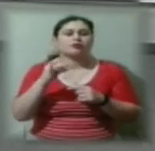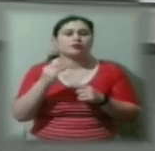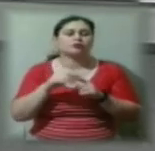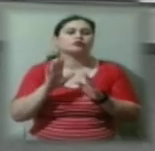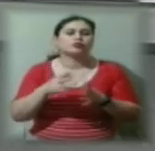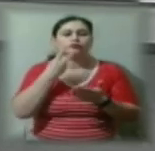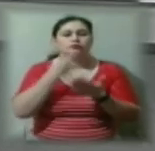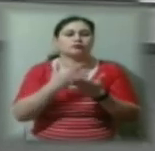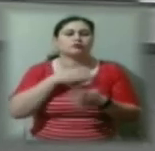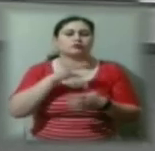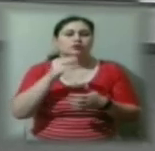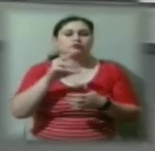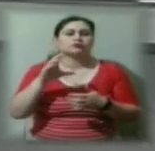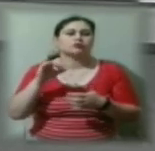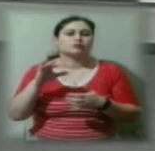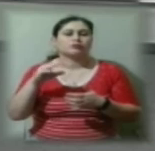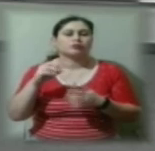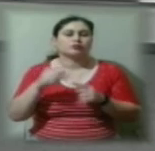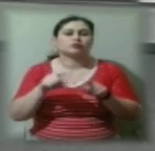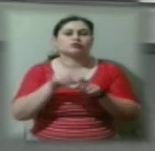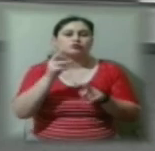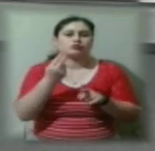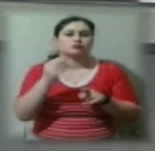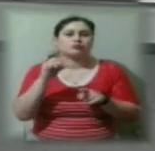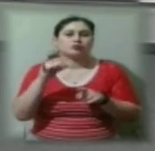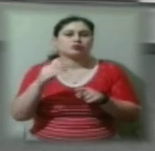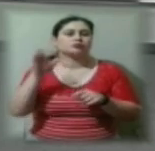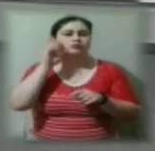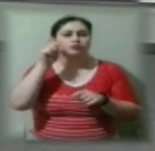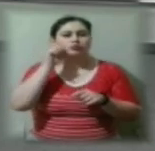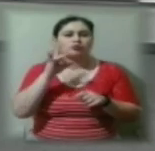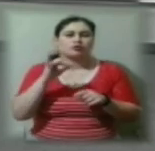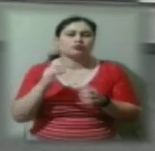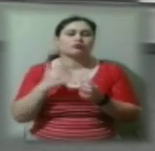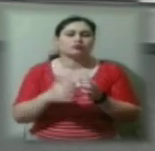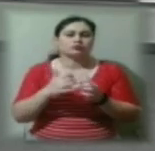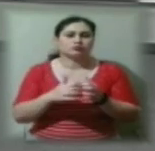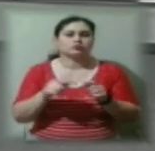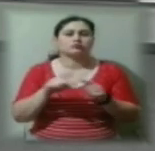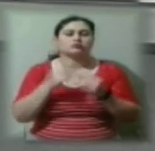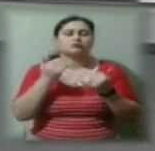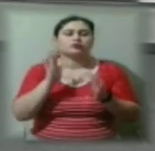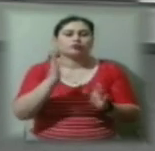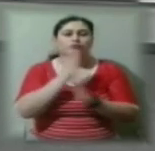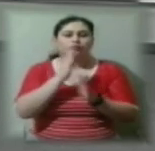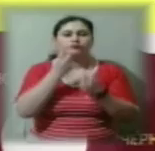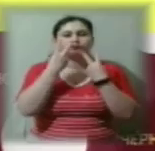Суспільне медіа та на наші сторінки в соціальних мережах. Слухайте Українське радіо Херсон. Зараз на вас чекає прогноз погоди. перегляд!